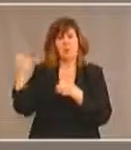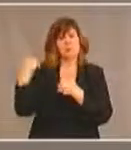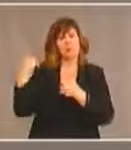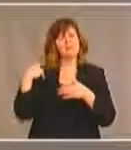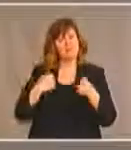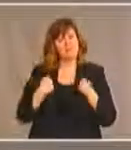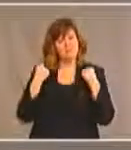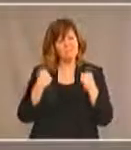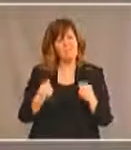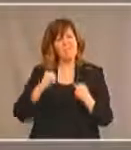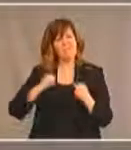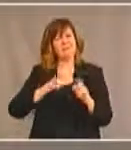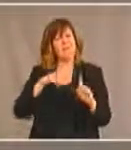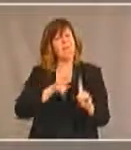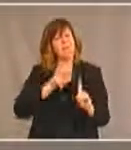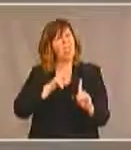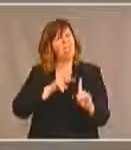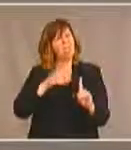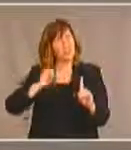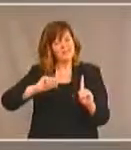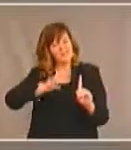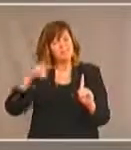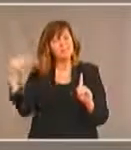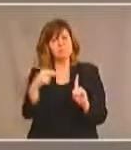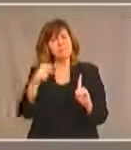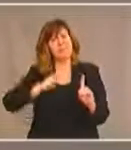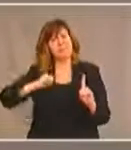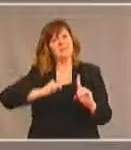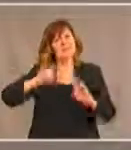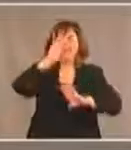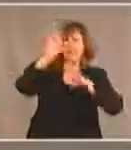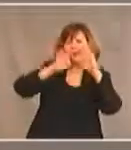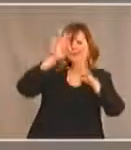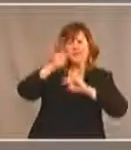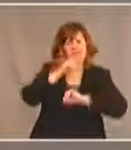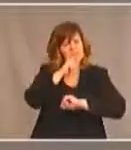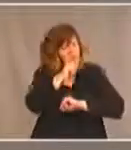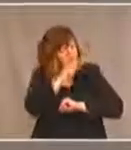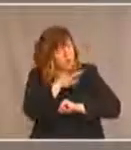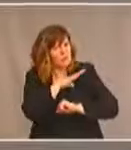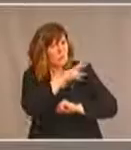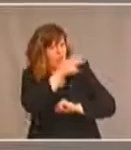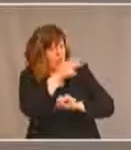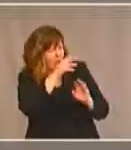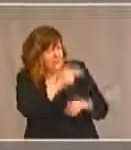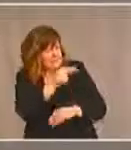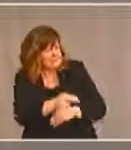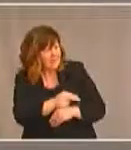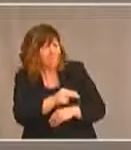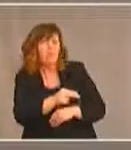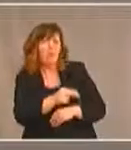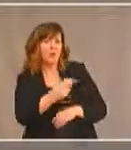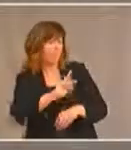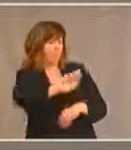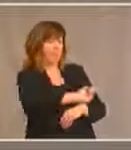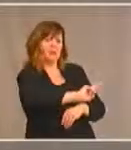penser autrement d'être créatif de voir les personnes ayant un handicap en tant que personnes d'abord et